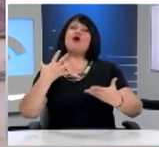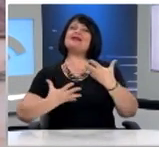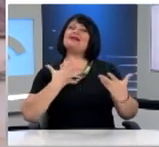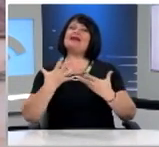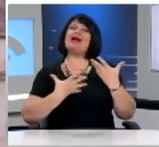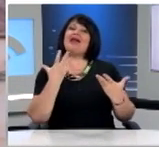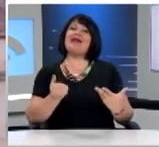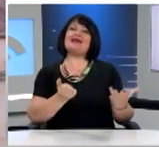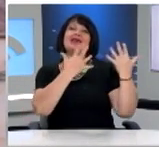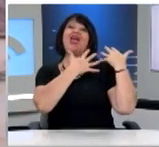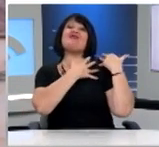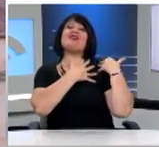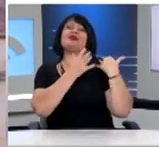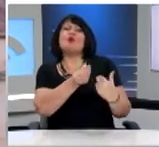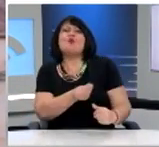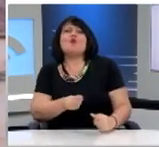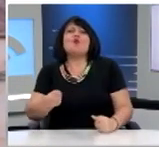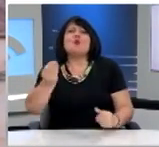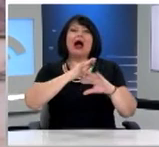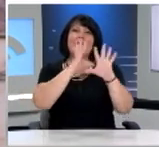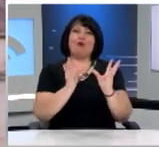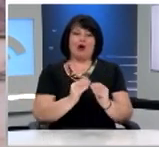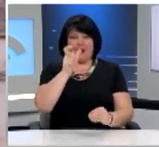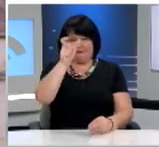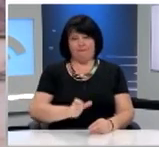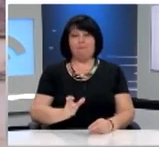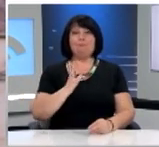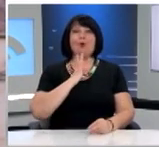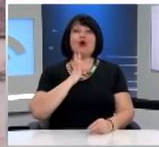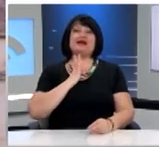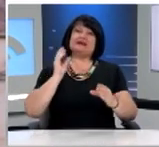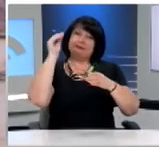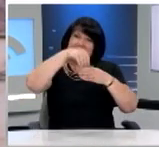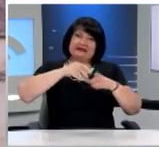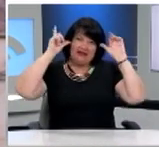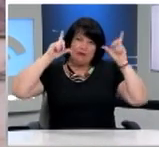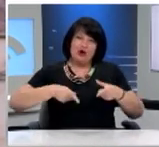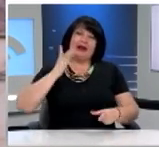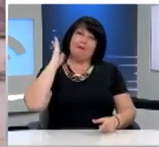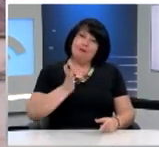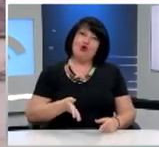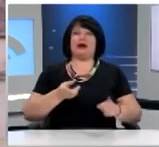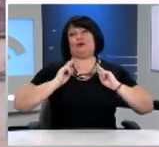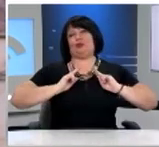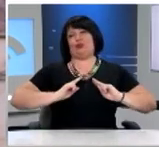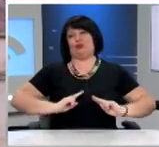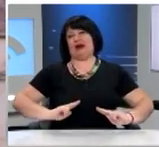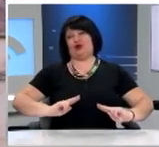μεγαλύτερη γοητεία που ένας πολίτης Σε μια δημοκρατία μπορεί να απολαύσει